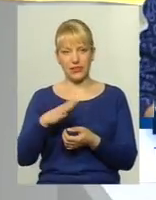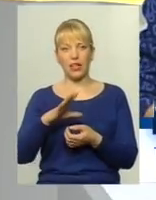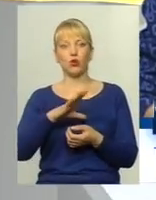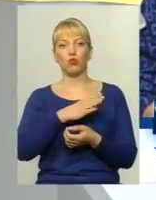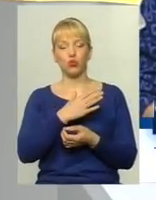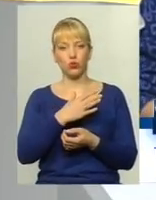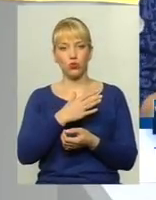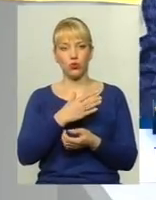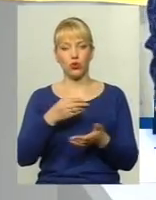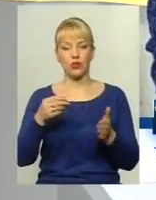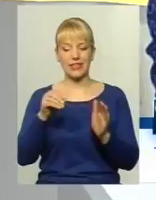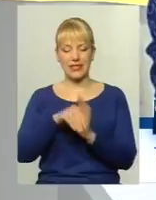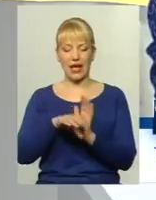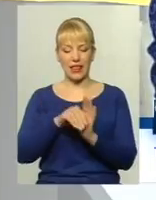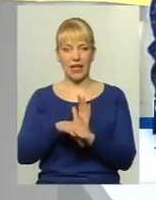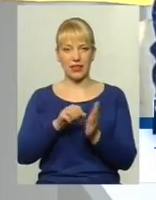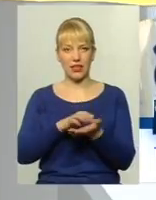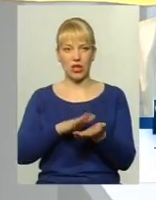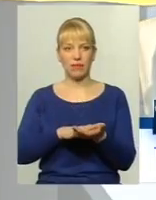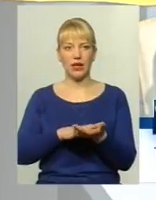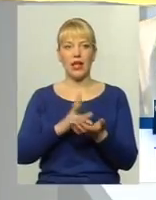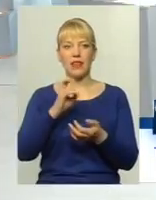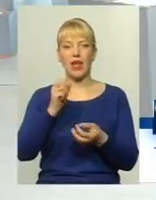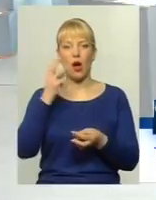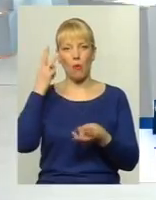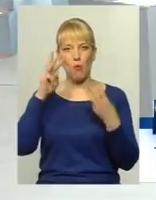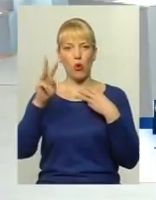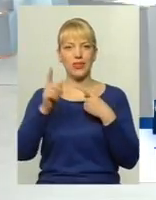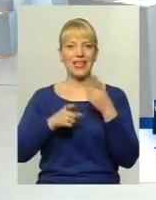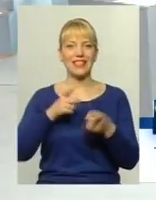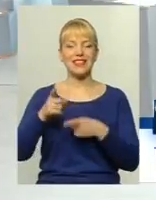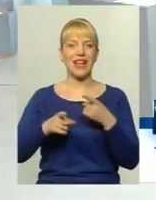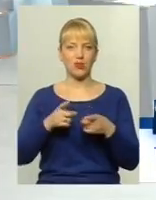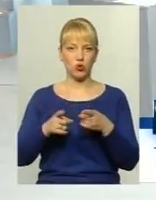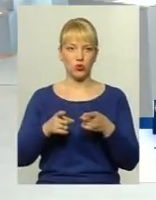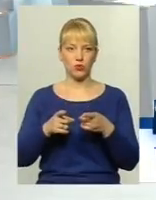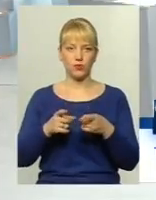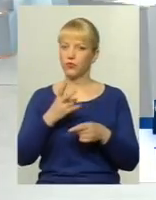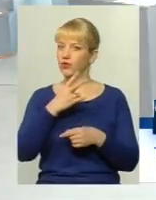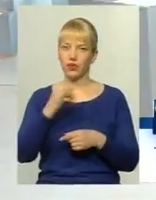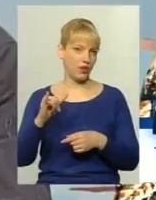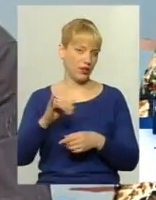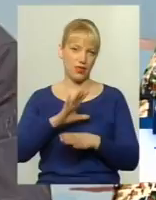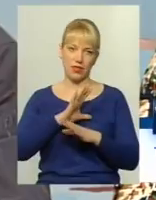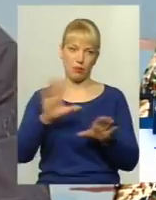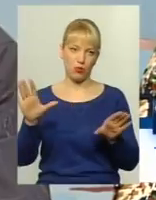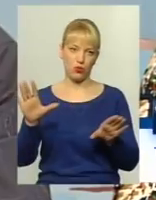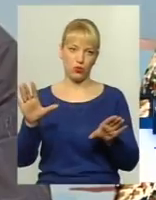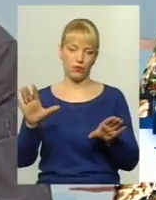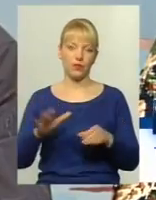закладено складування на модернізацію? Ні, не було